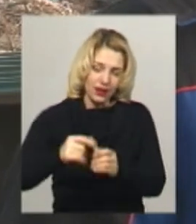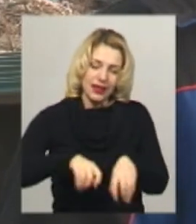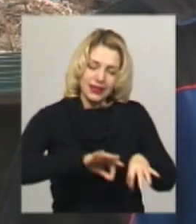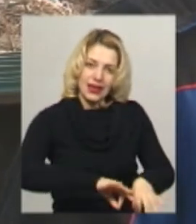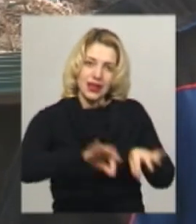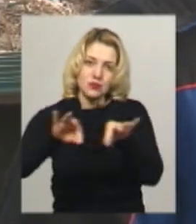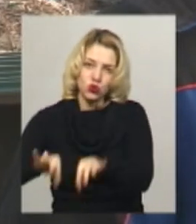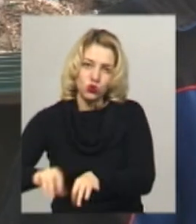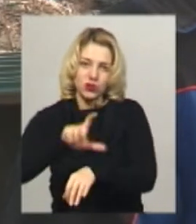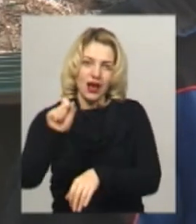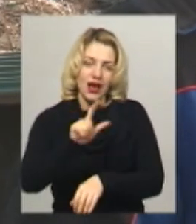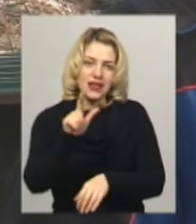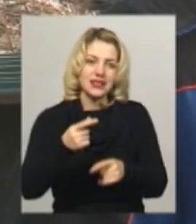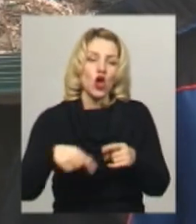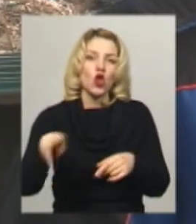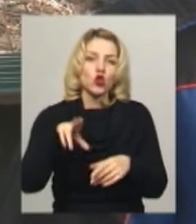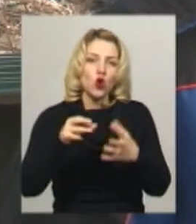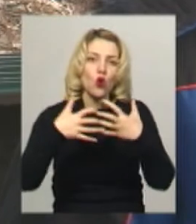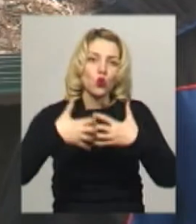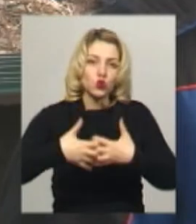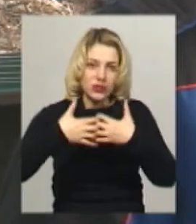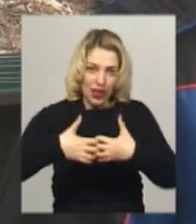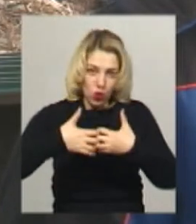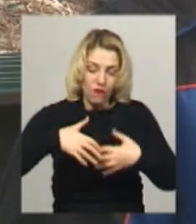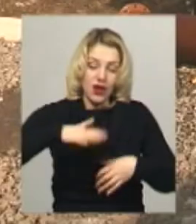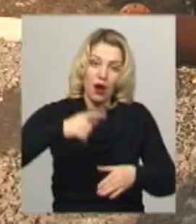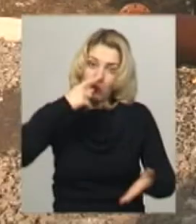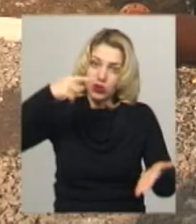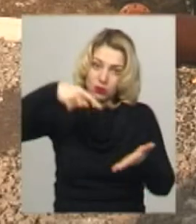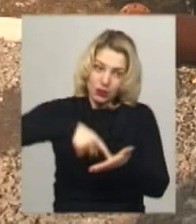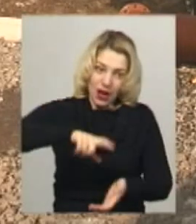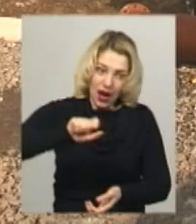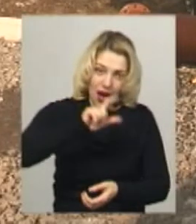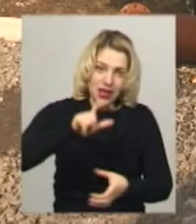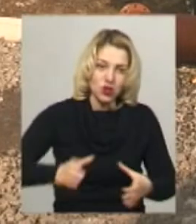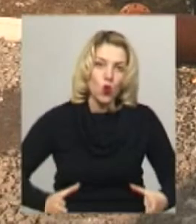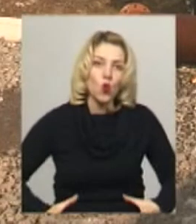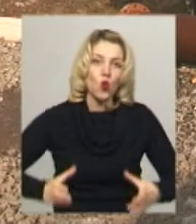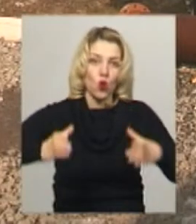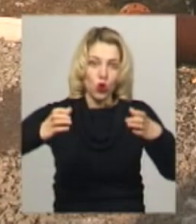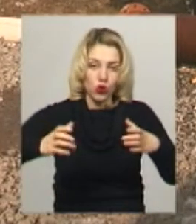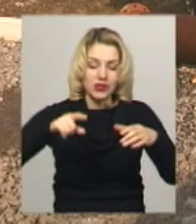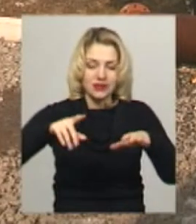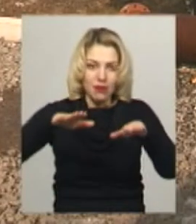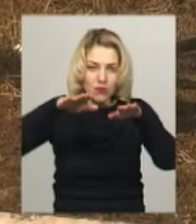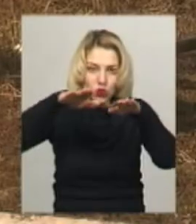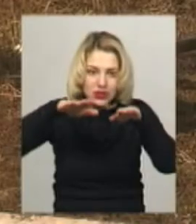газ до дегазаційної установки. За словами Євгена Окулика, далі газ потрапляє у водозабірний колодець, в якому осідає конденсат, який потрапляє зі свердловини.